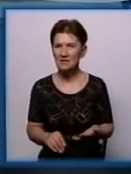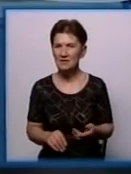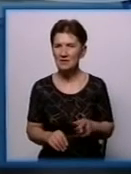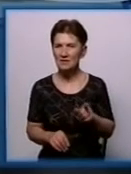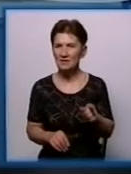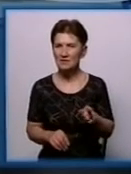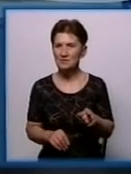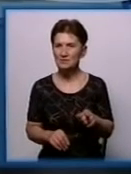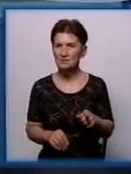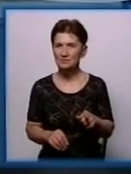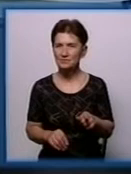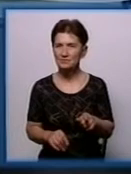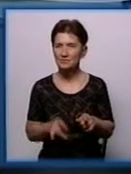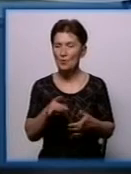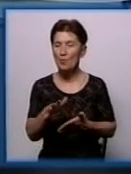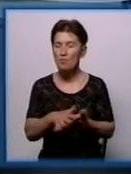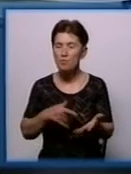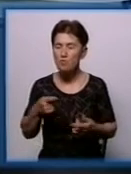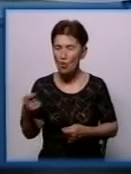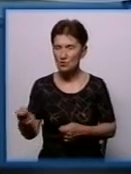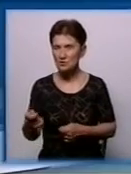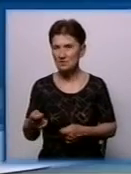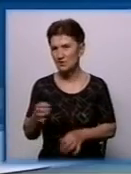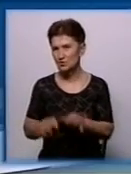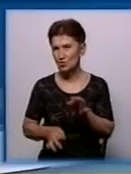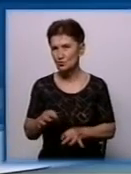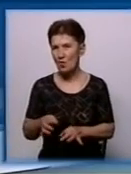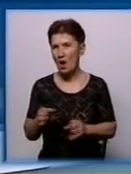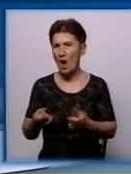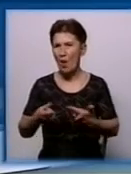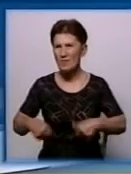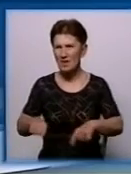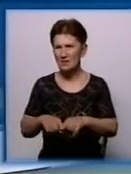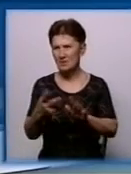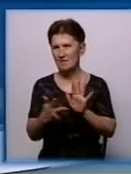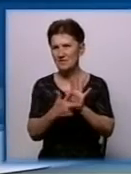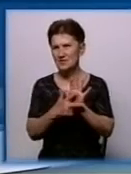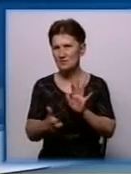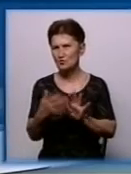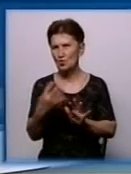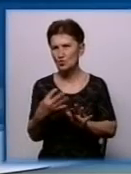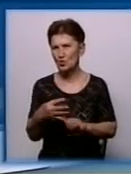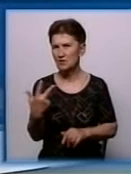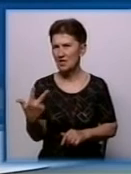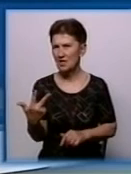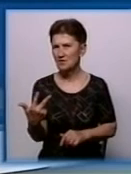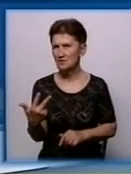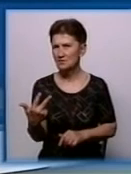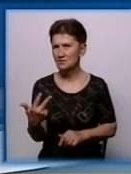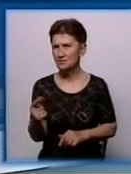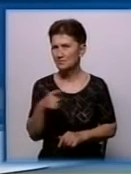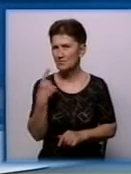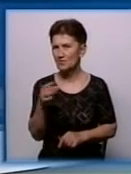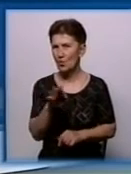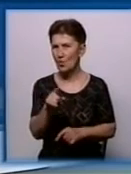Це позови до суду 33, але ж об'єкти 843. Що стосується